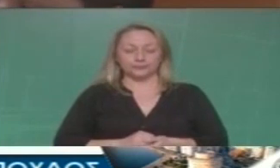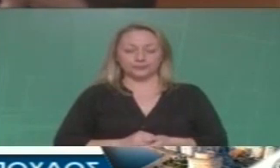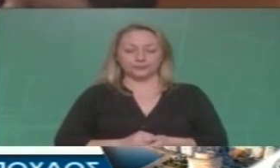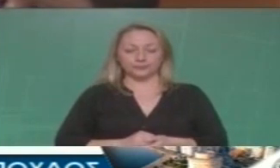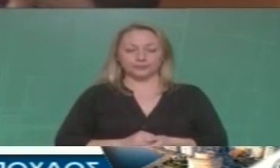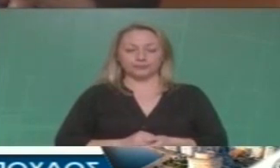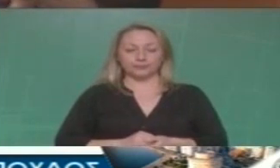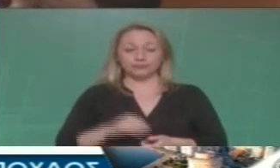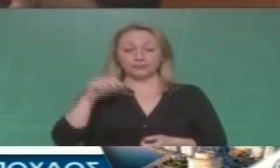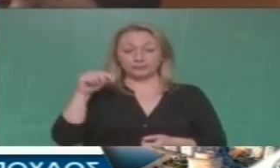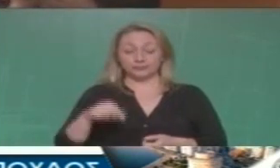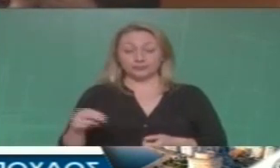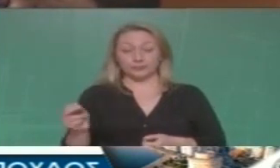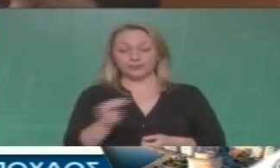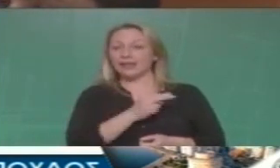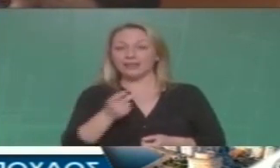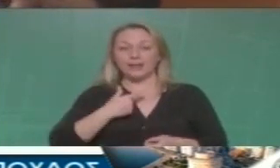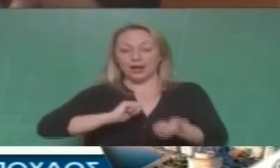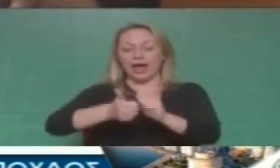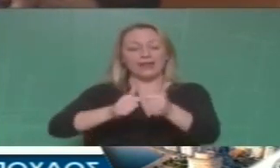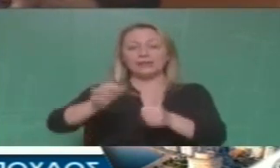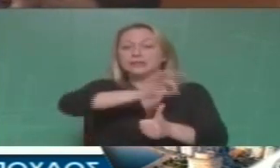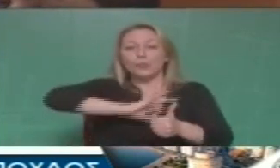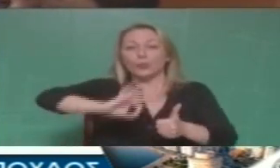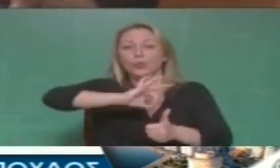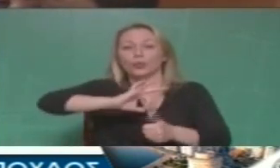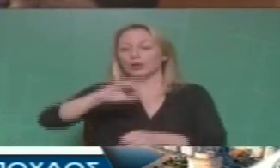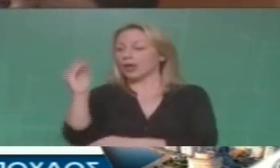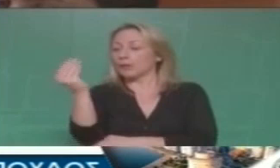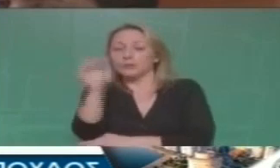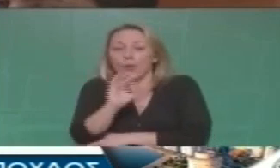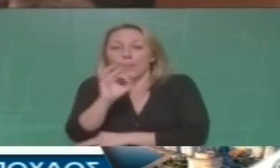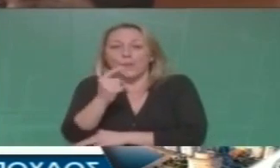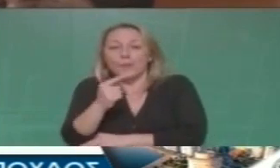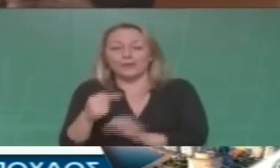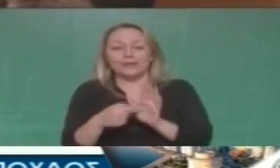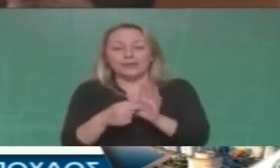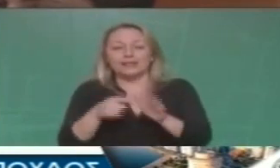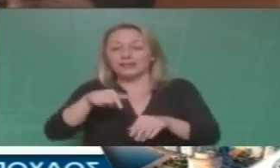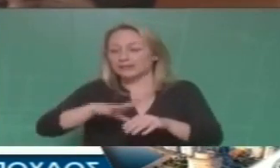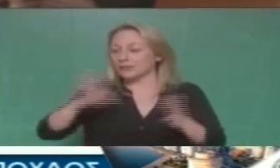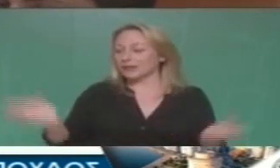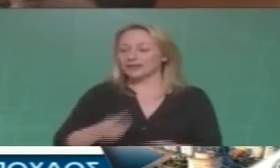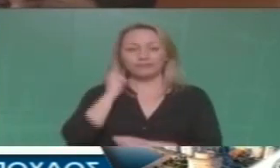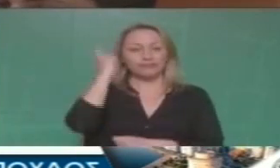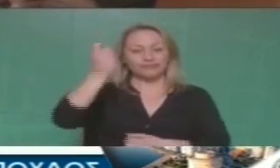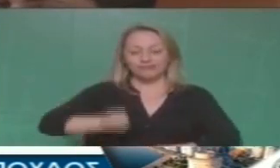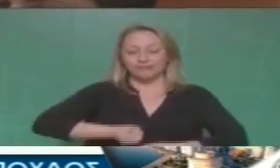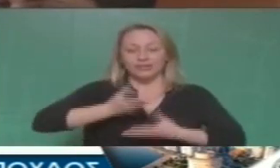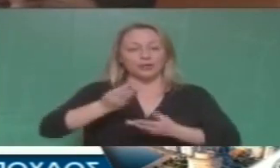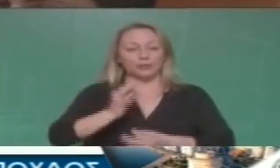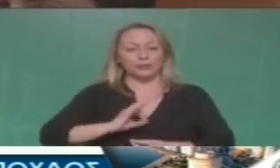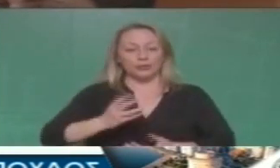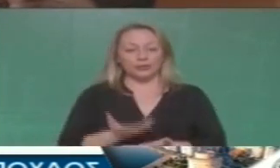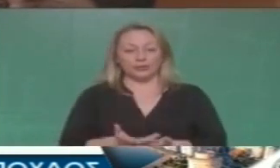η δραματική έλλειψη των χώρων για άθληση για πολιτισμό για την ανάδεξη της συλλογικής δημιουργικότητας και